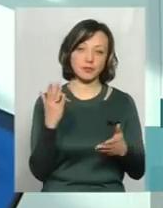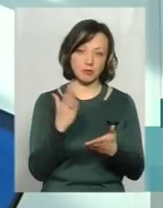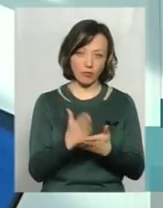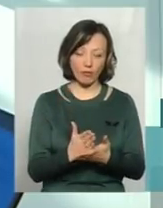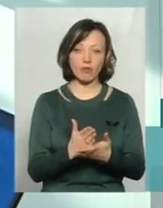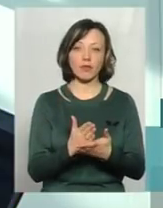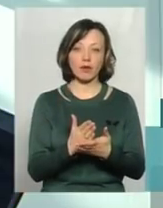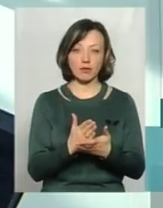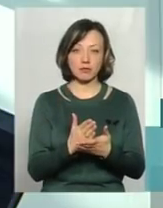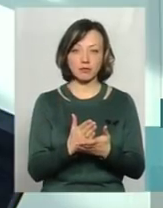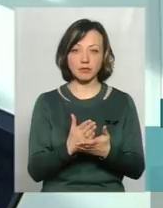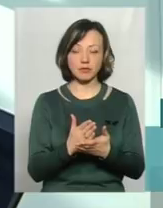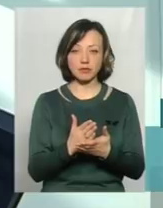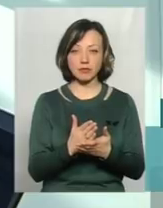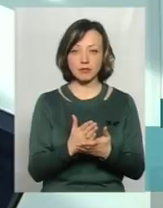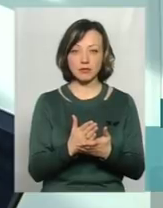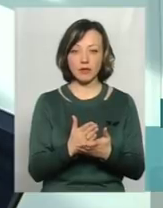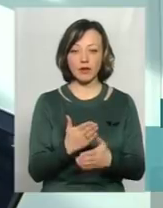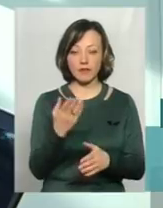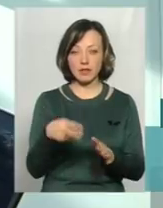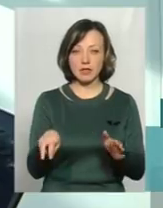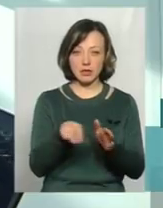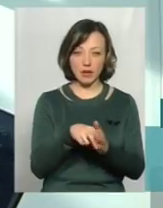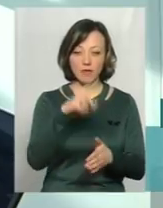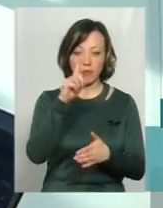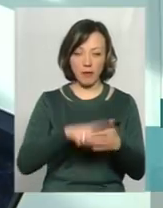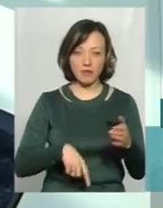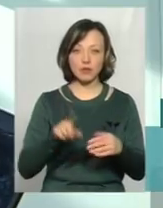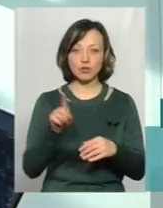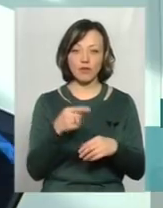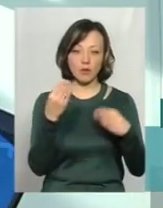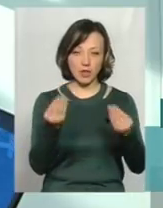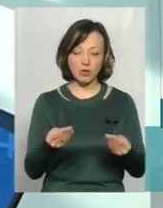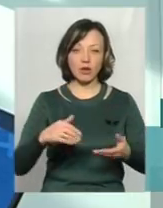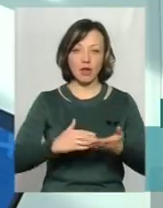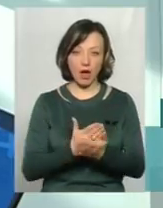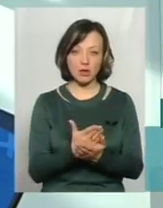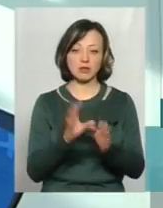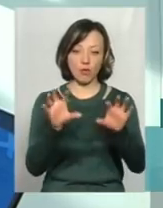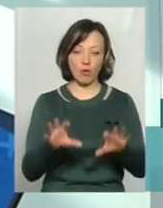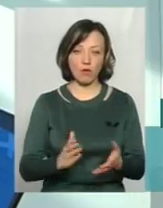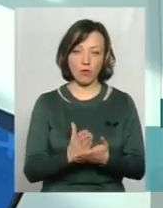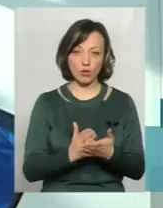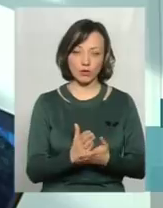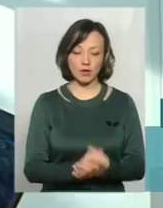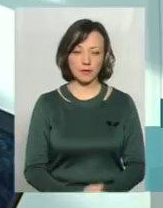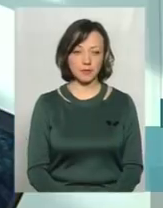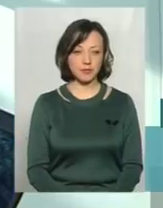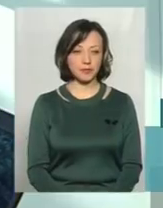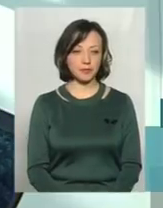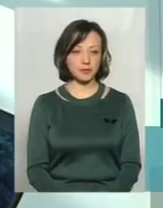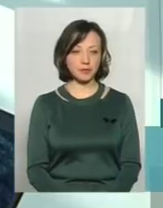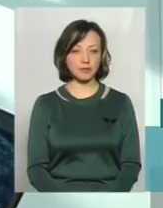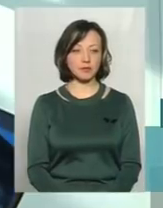обклеєний, жовті номерні знаки, ви вже сідаєте в нього, і ви впевнені в тому, що вам надаються якісні послуги і безпечні послуги, що